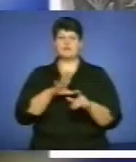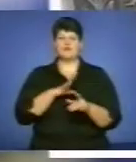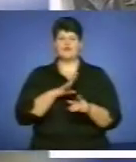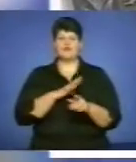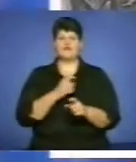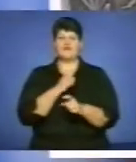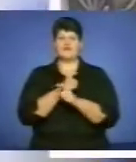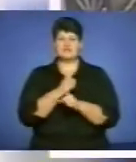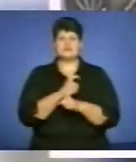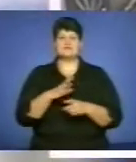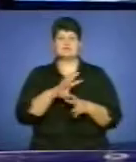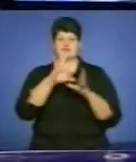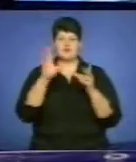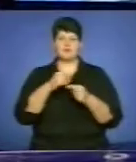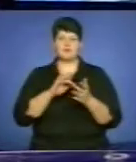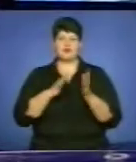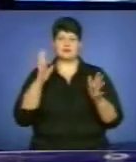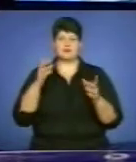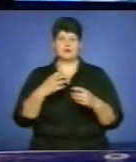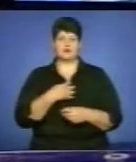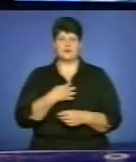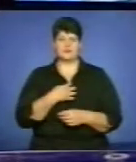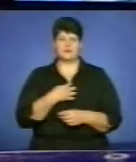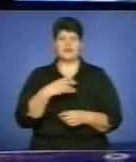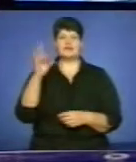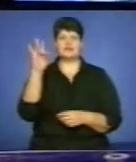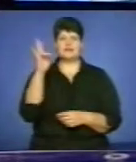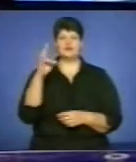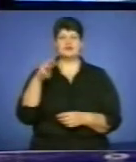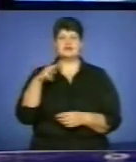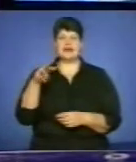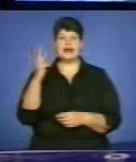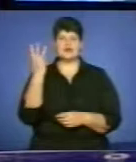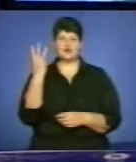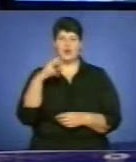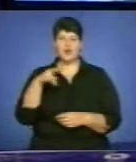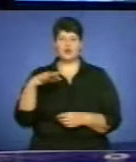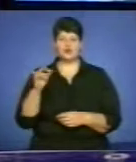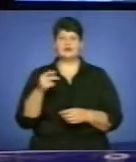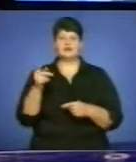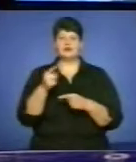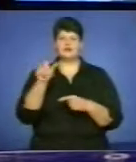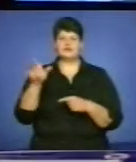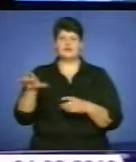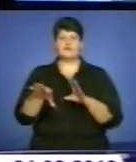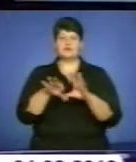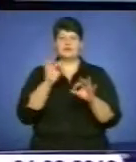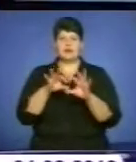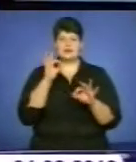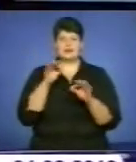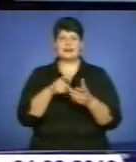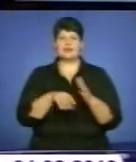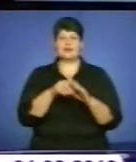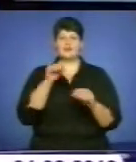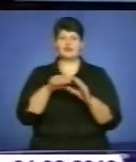бронзовою нагородами. У неділю, 3 лютого, тернополяни обирали депутата-мажоритарника до Тернопільської